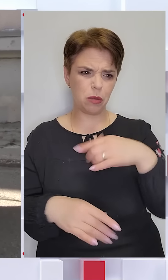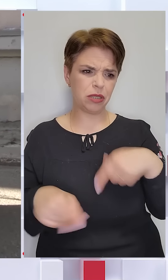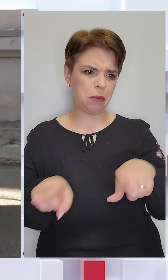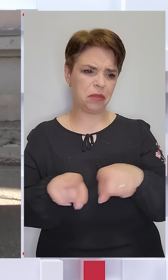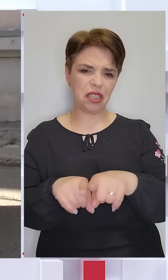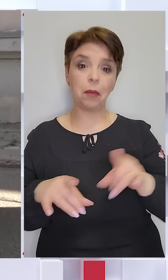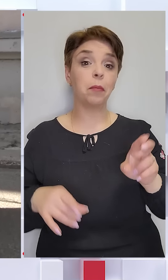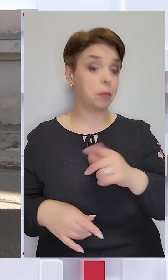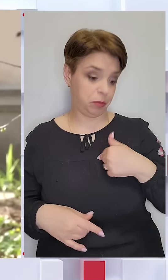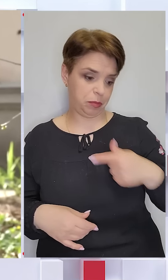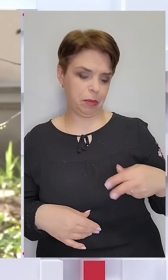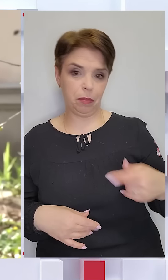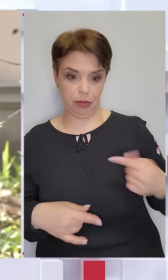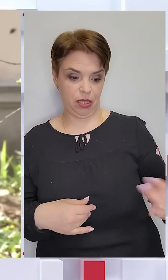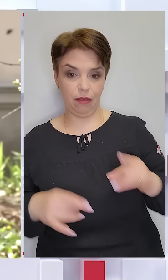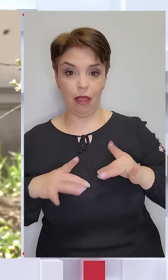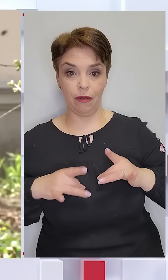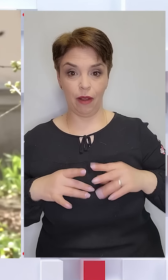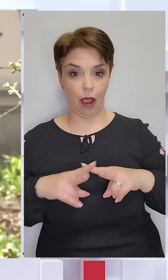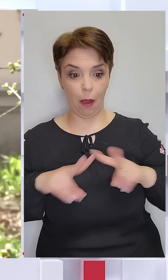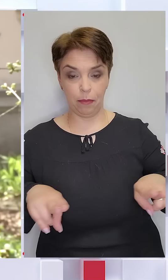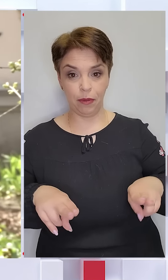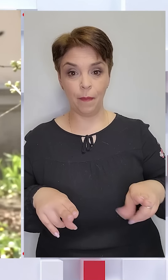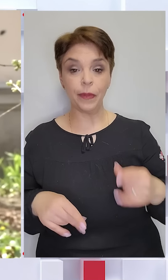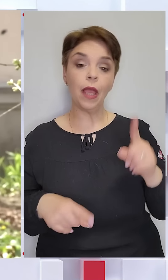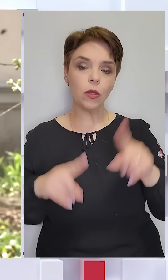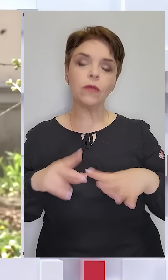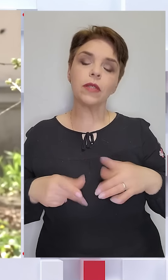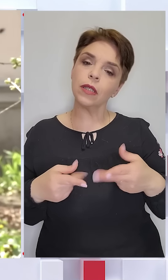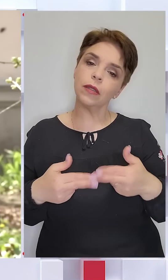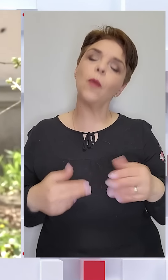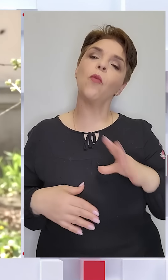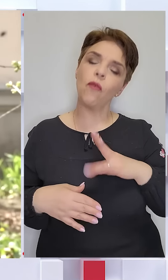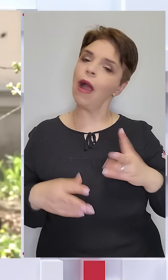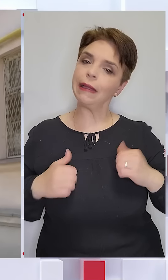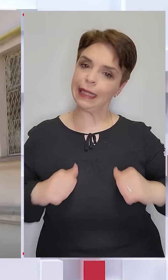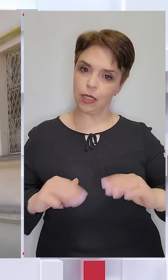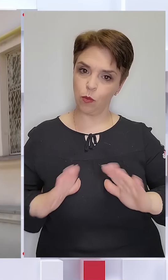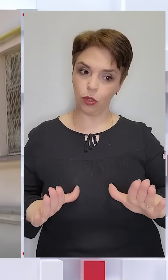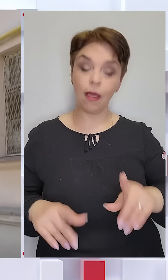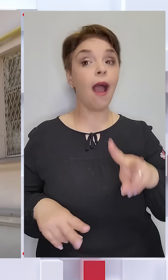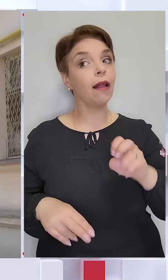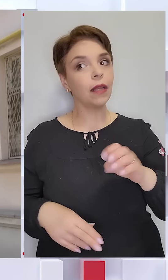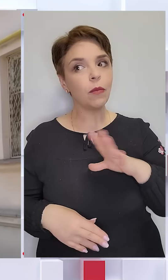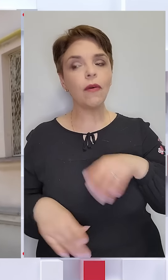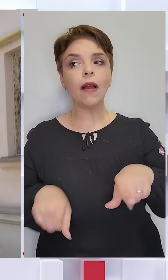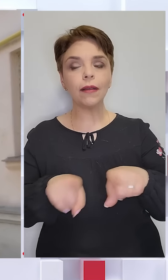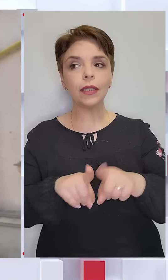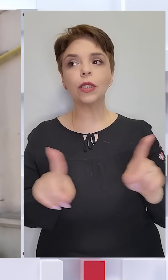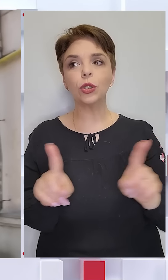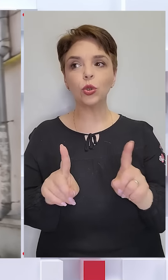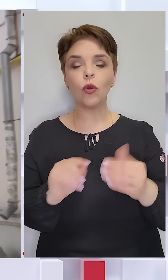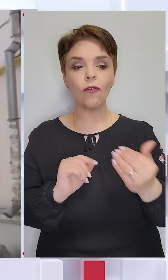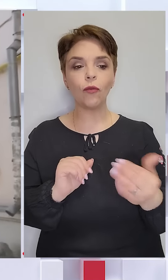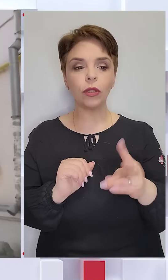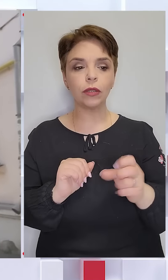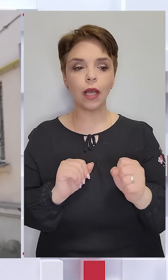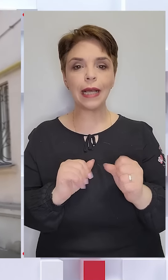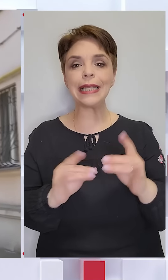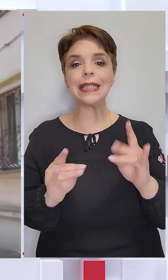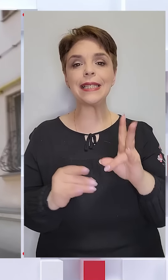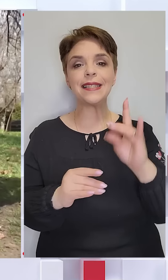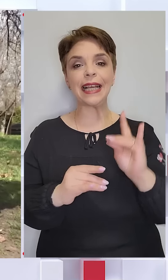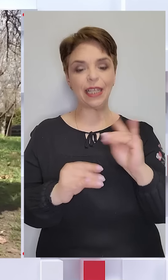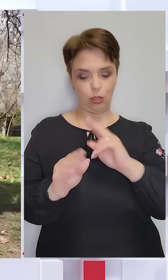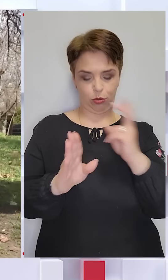такі нерви, як у неї. Хоча зізнається, іноді все ж буває неспокійна. Але буває таке, що вона за крісло